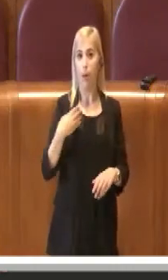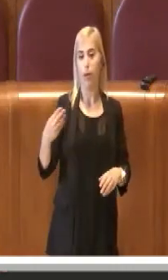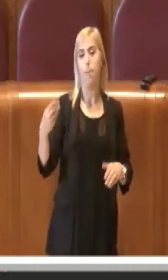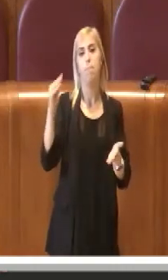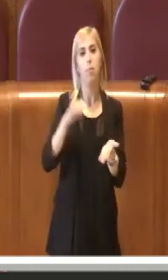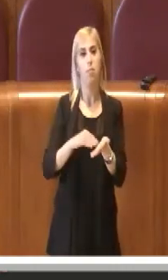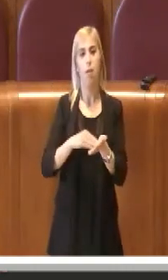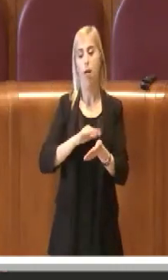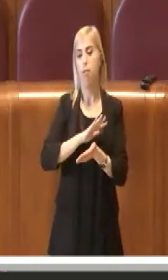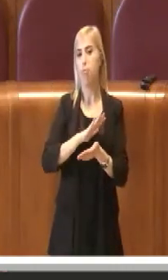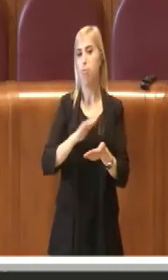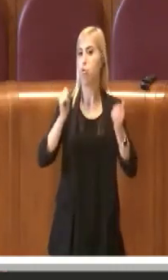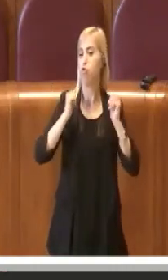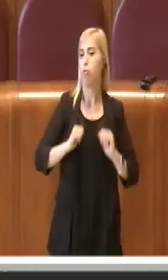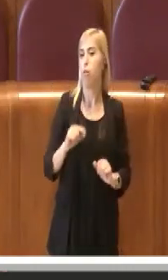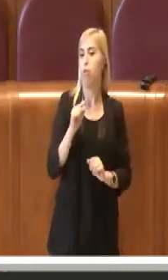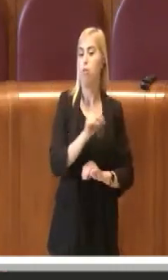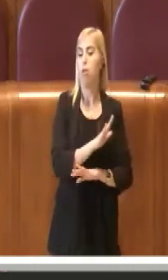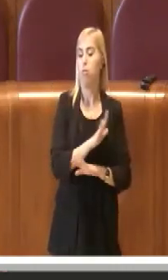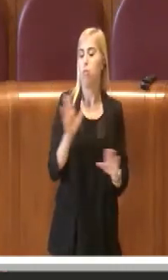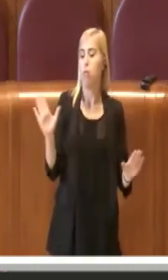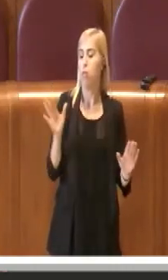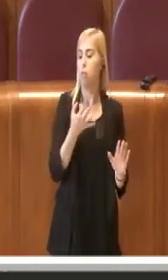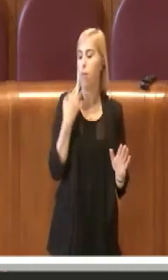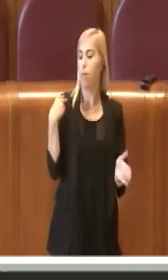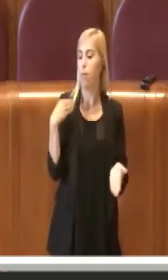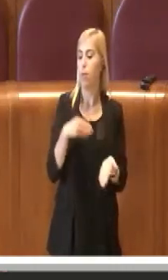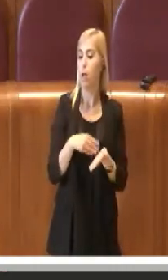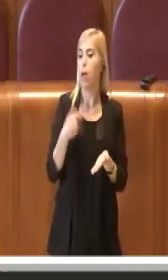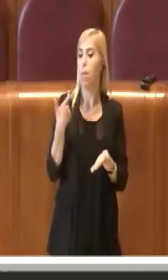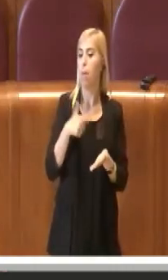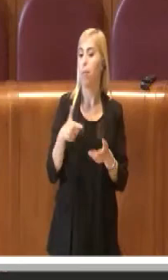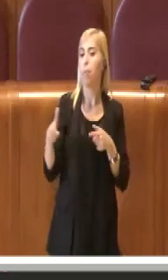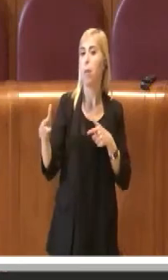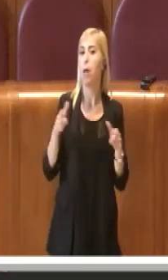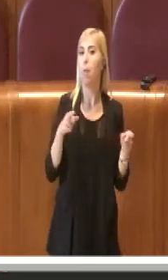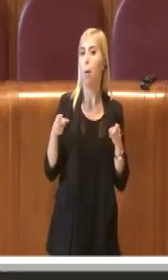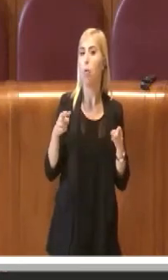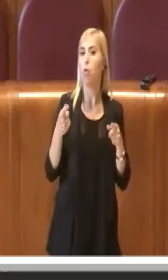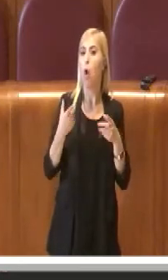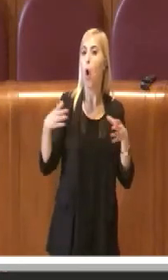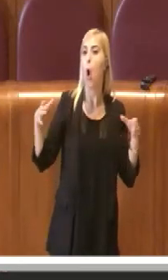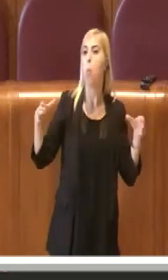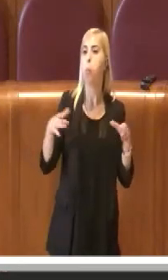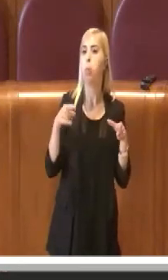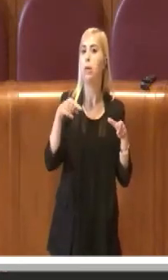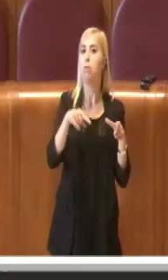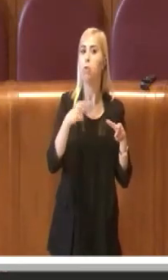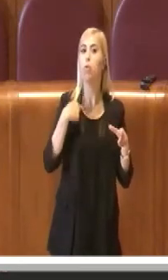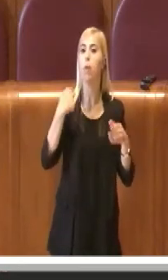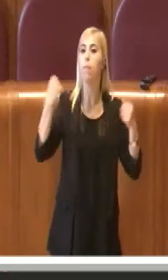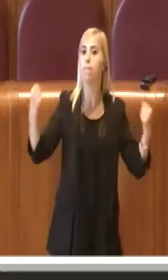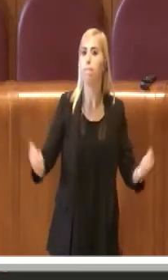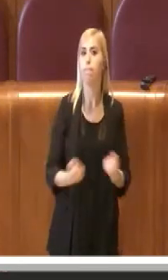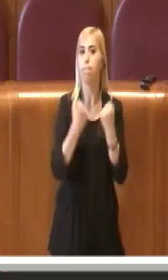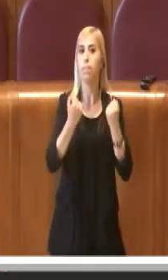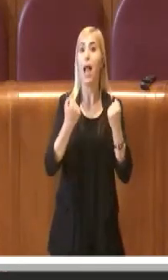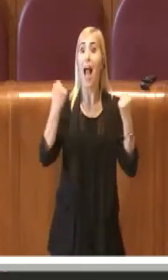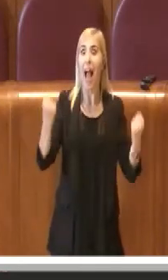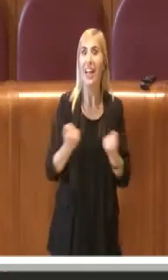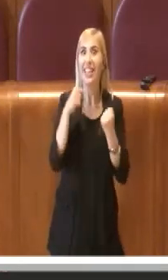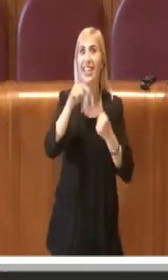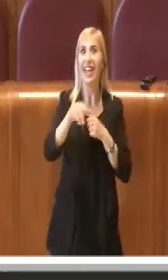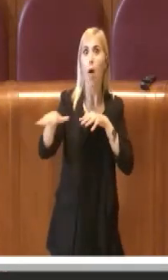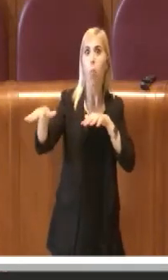presente durante queste commissioni, che si è fatta promotore di questa iniziativa